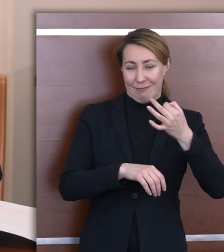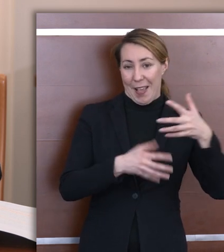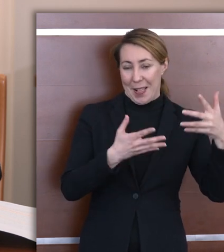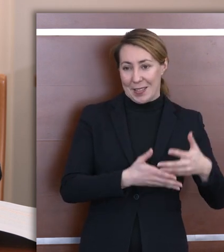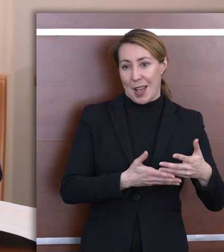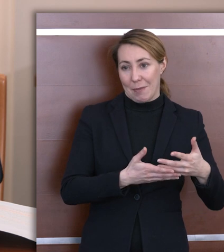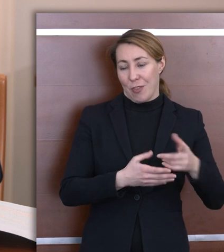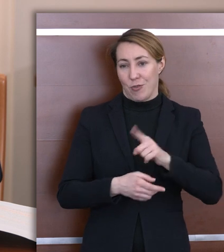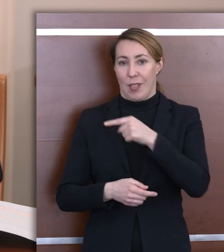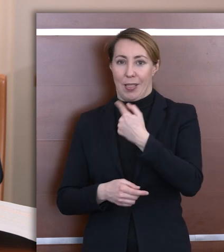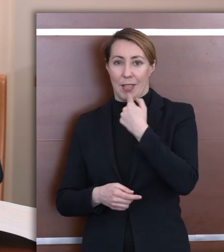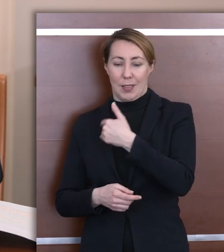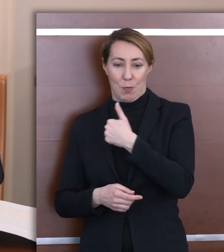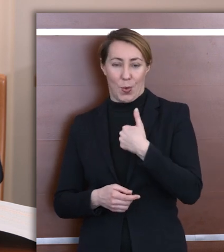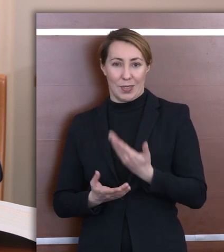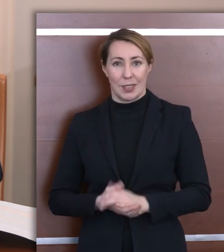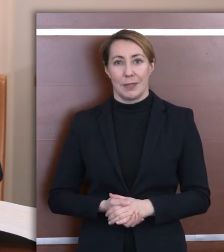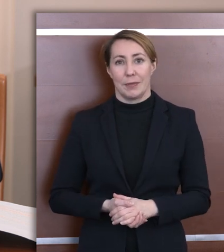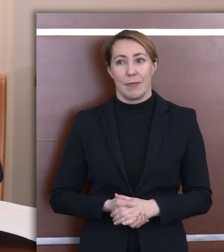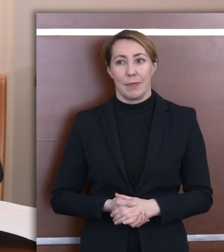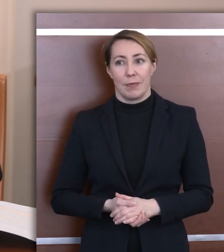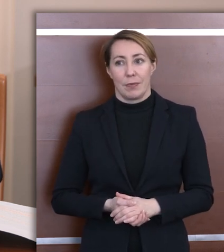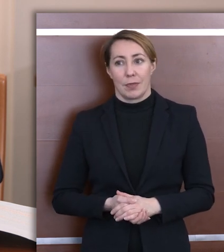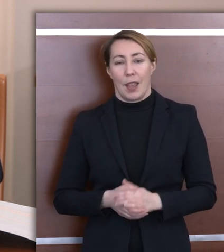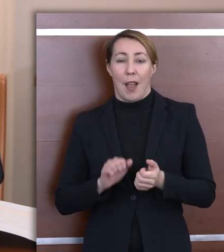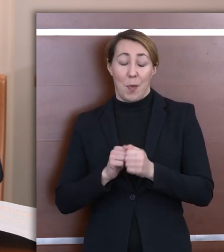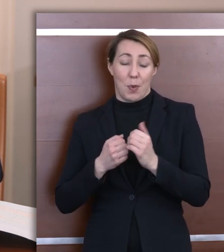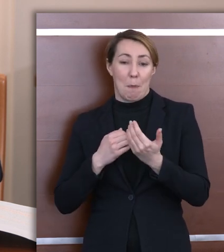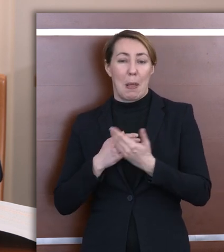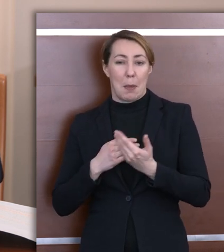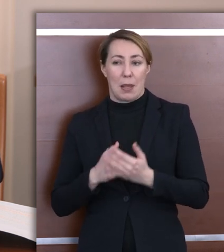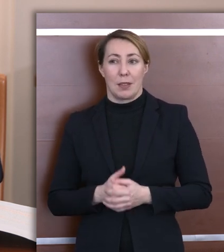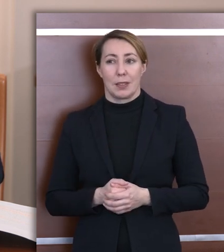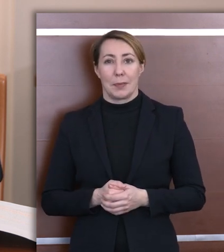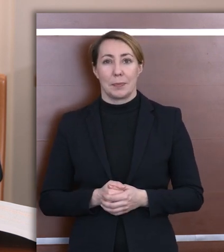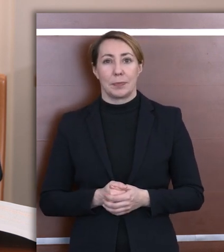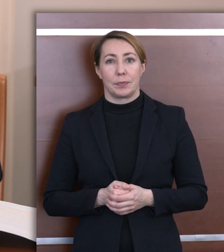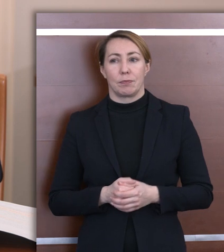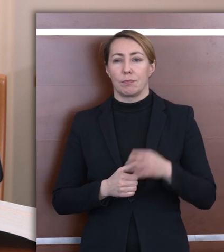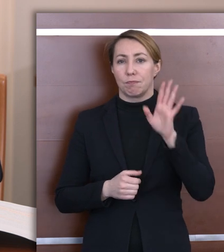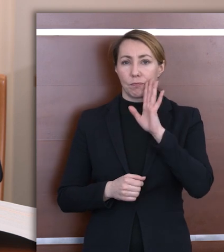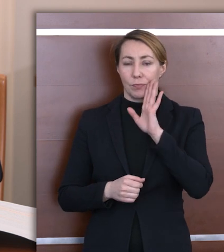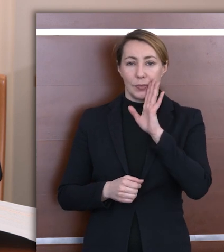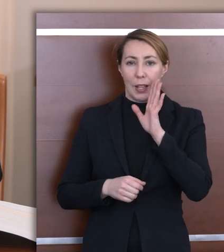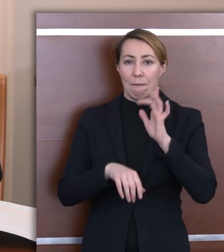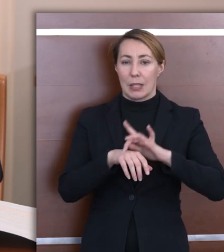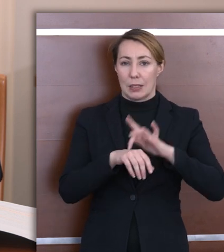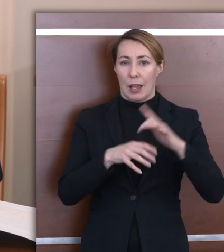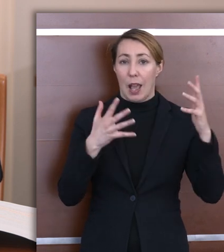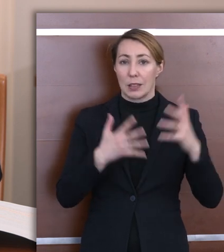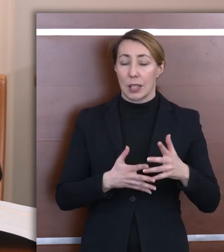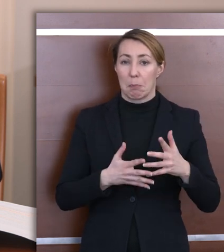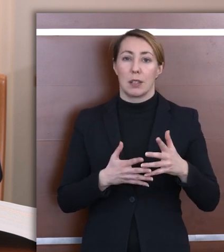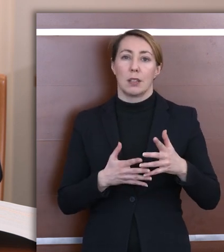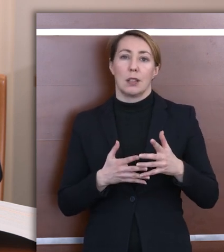niż z języka polskiego czy z matematyki. Podobnie wyniki egzaminów wypadły, jeśli